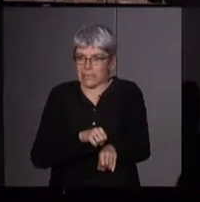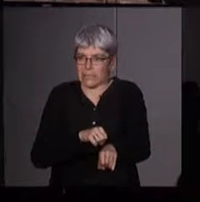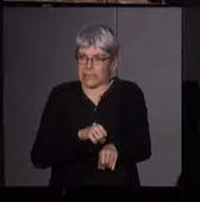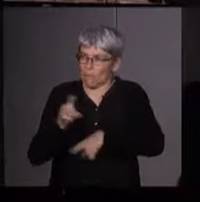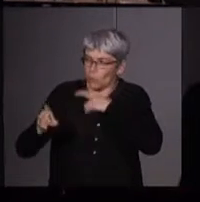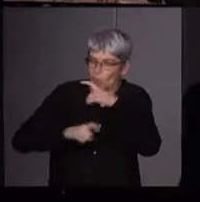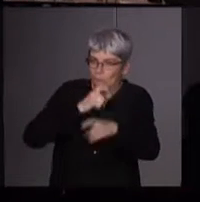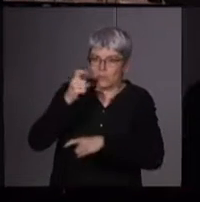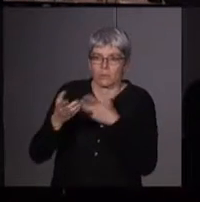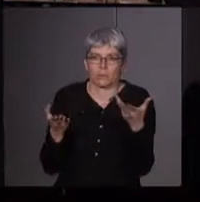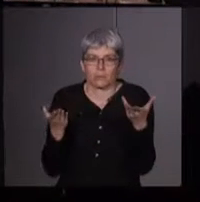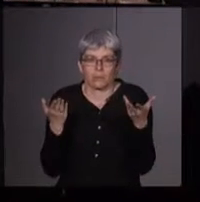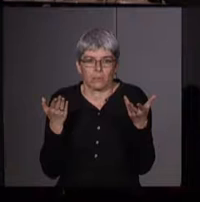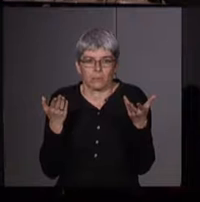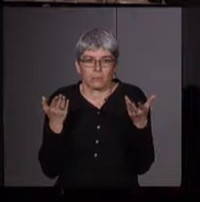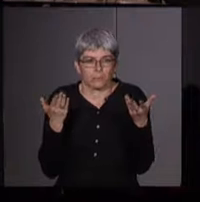la violence